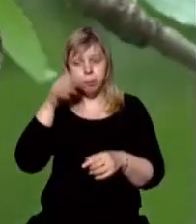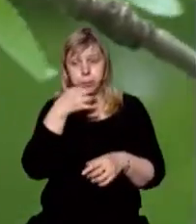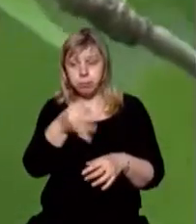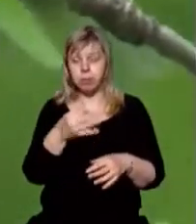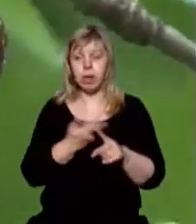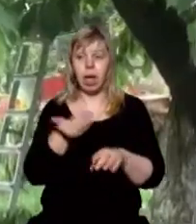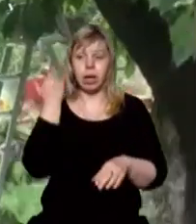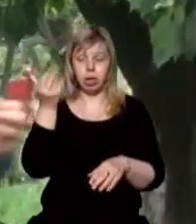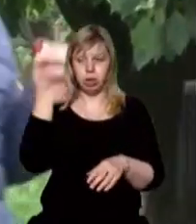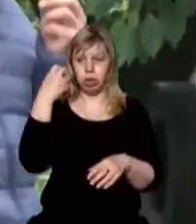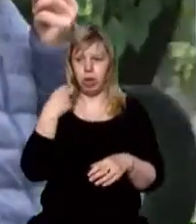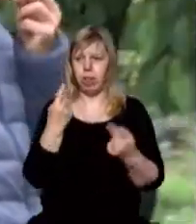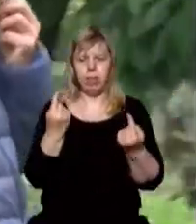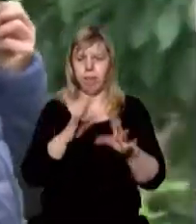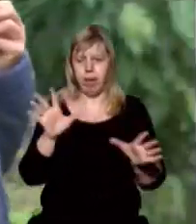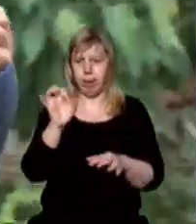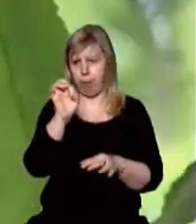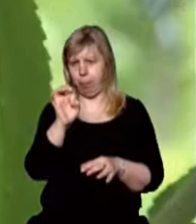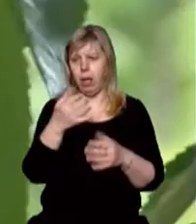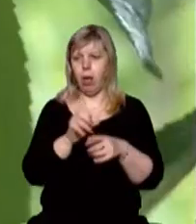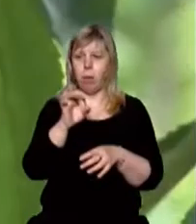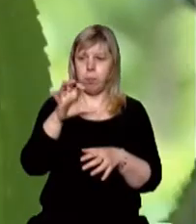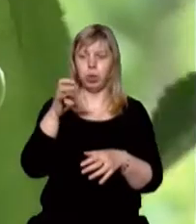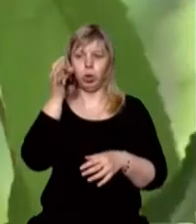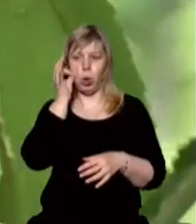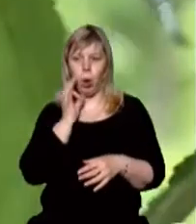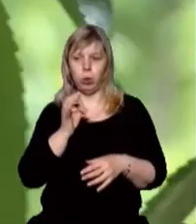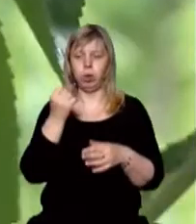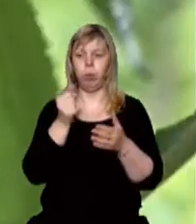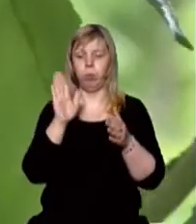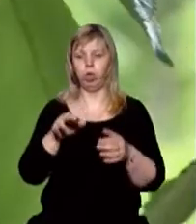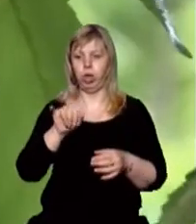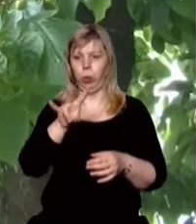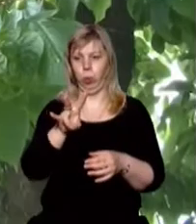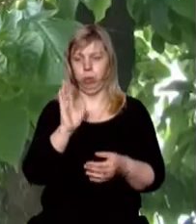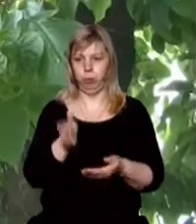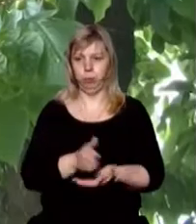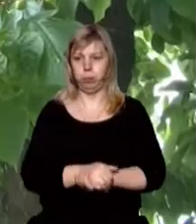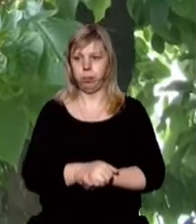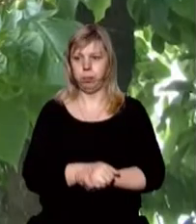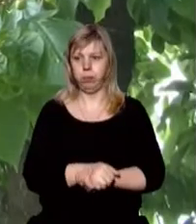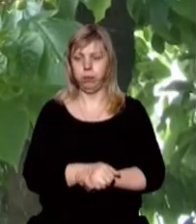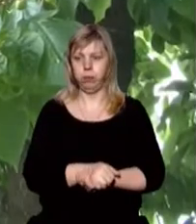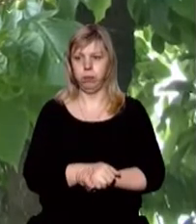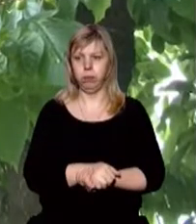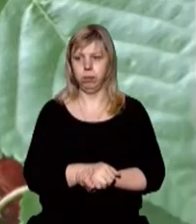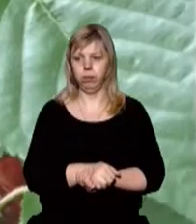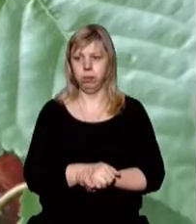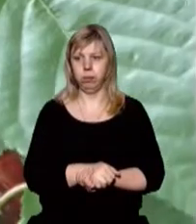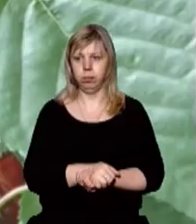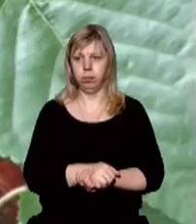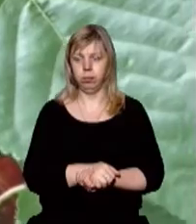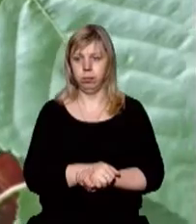плоди ранньої черешні невеликого розміру. Більші та солодші достигнуть у червні. Марія Лукей, Іван Шимко,